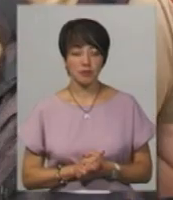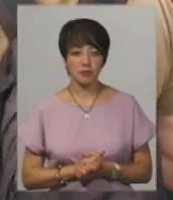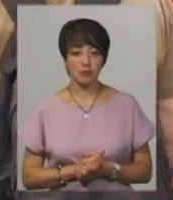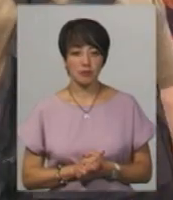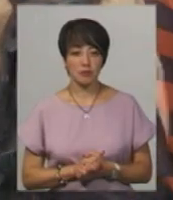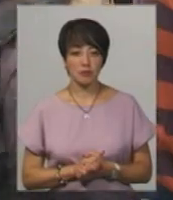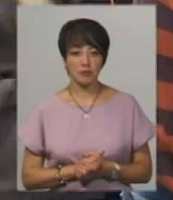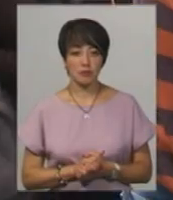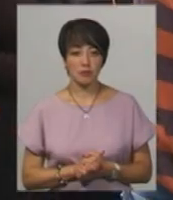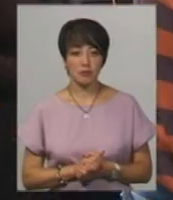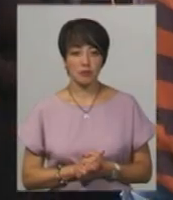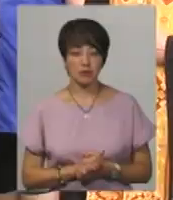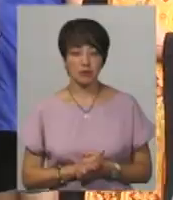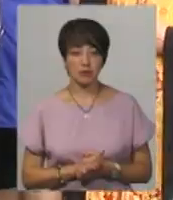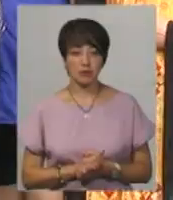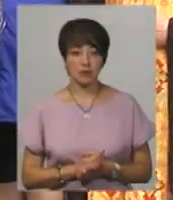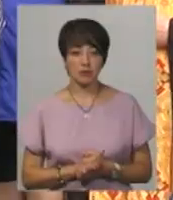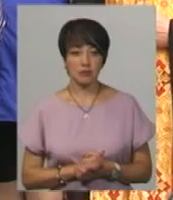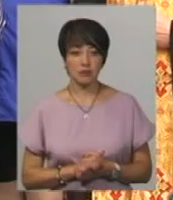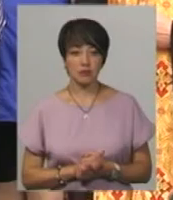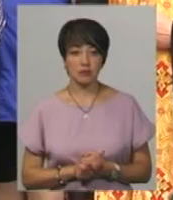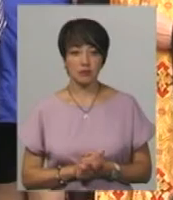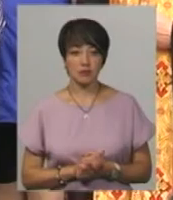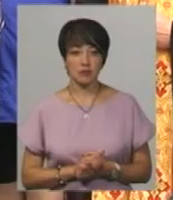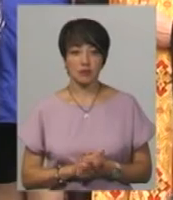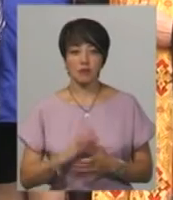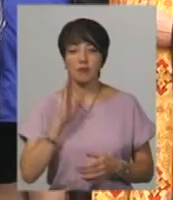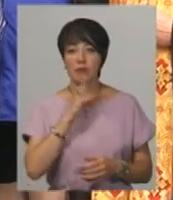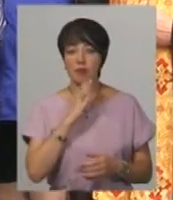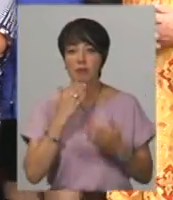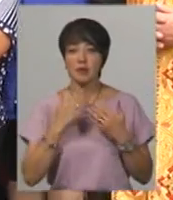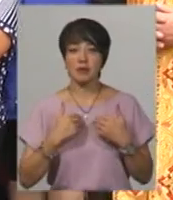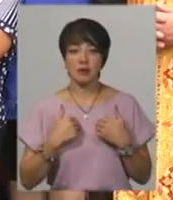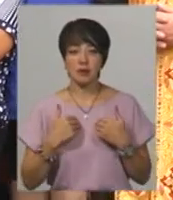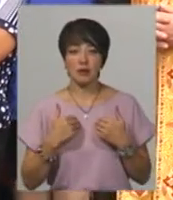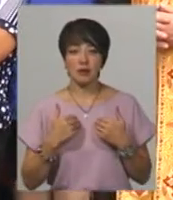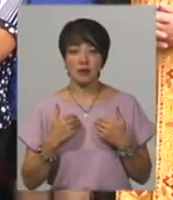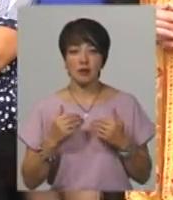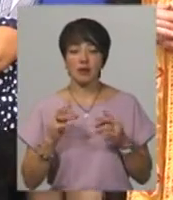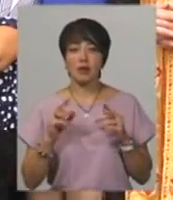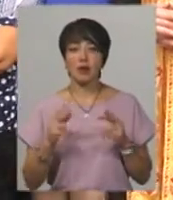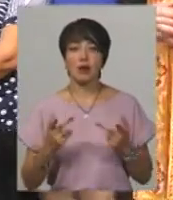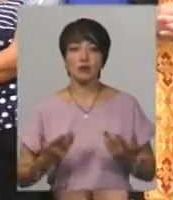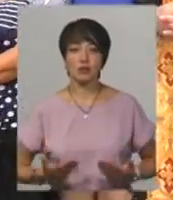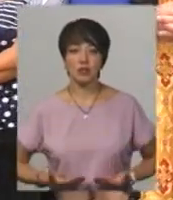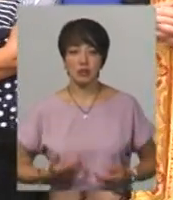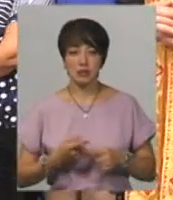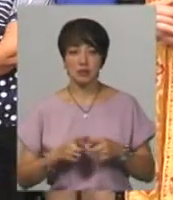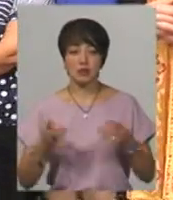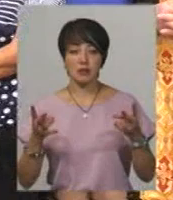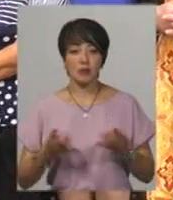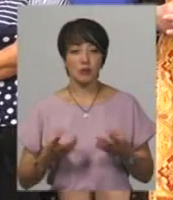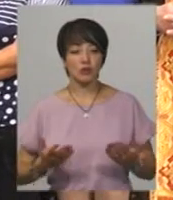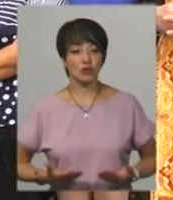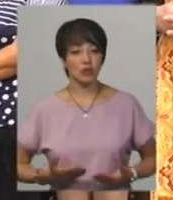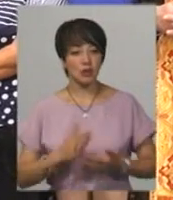Коли мама питає, як з ним жити, але треба жити, треба,